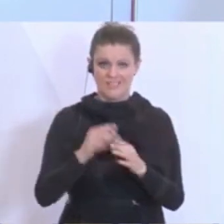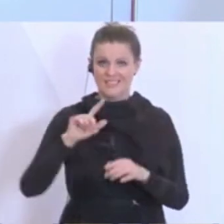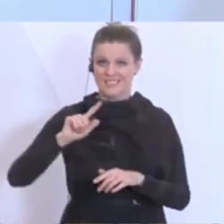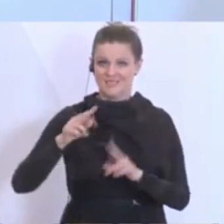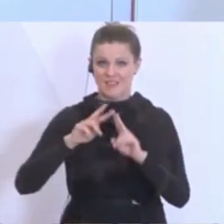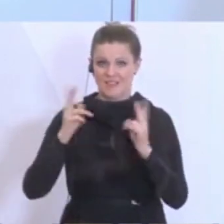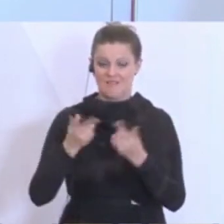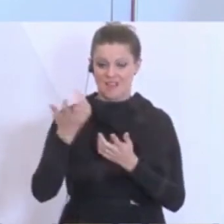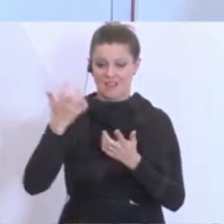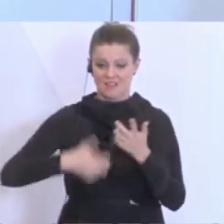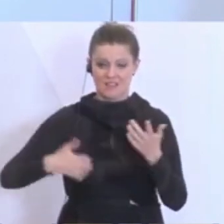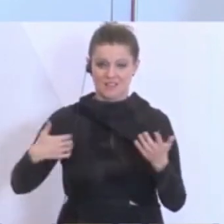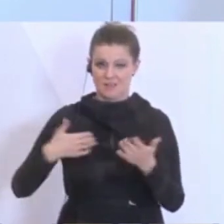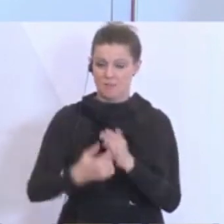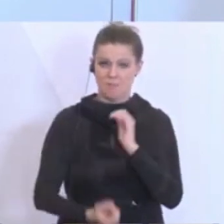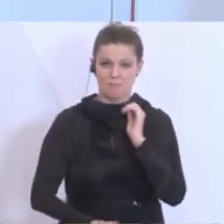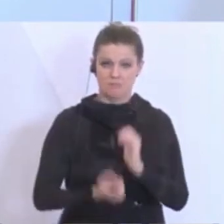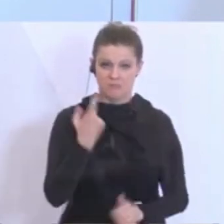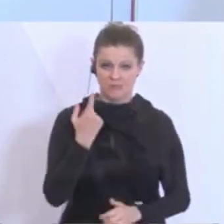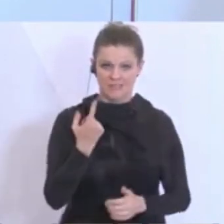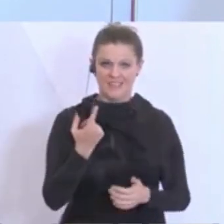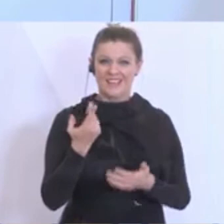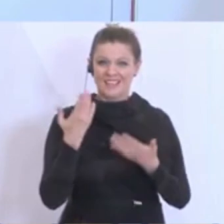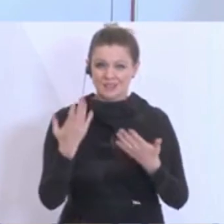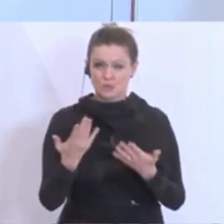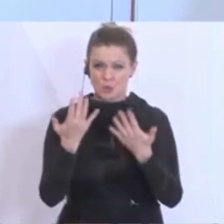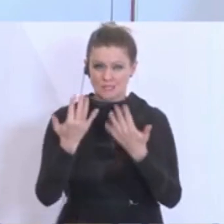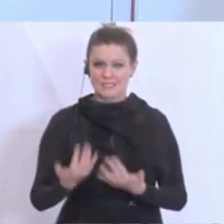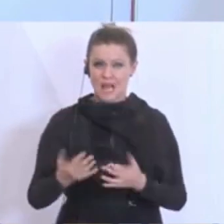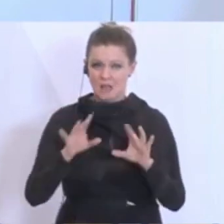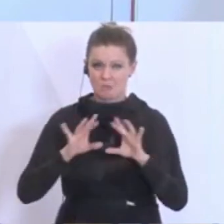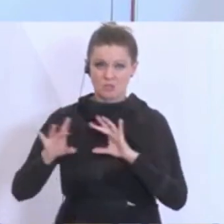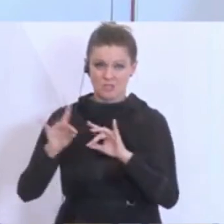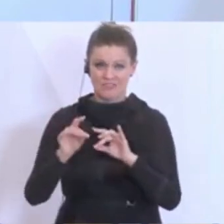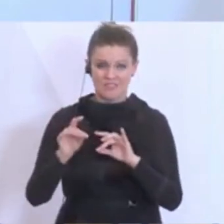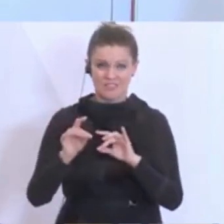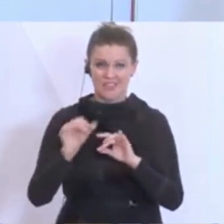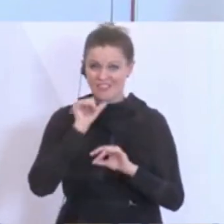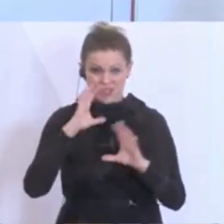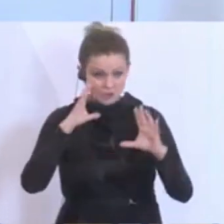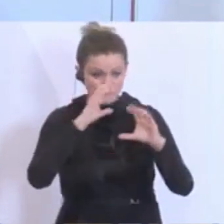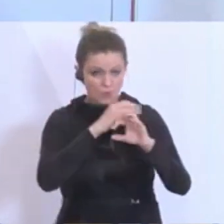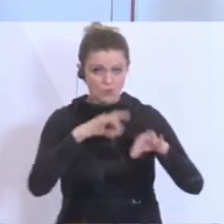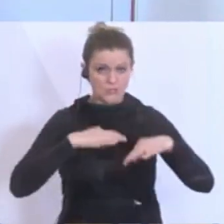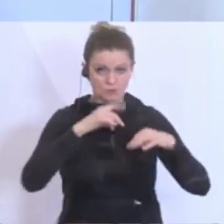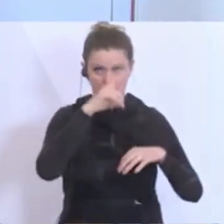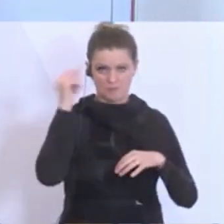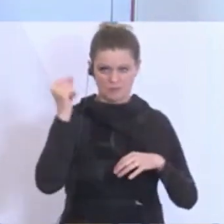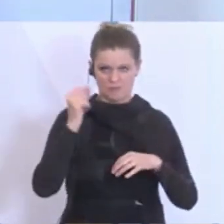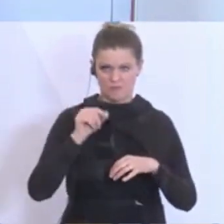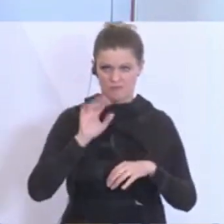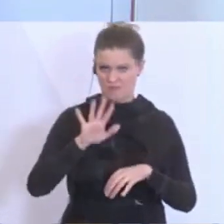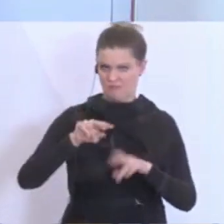von Menschen, der lebt wohl auf einem Corona-freien Planeten. Wie der Herr